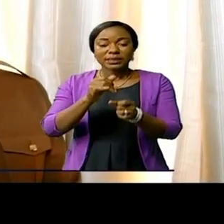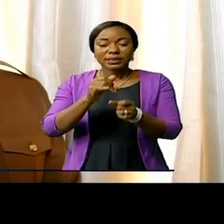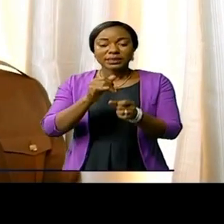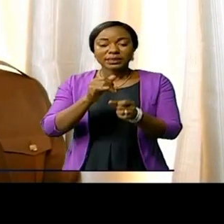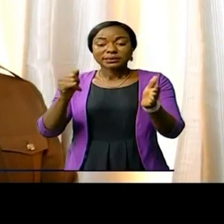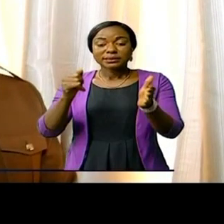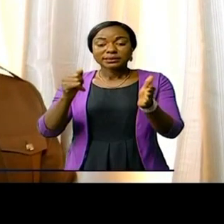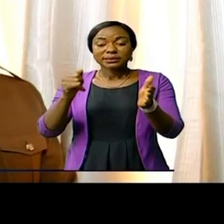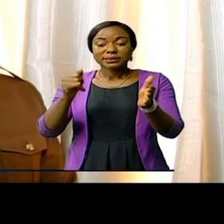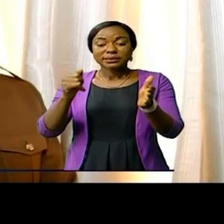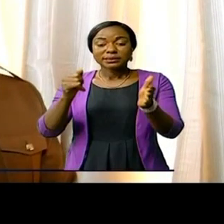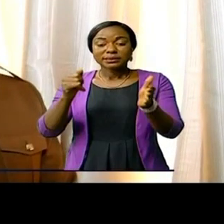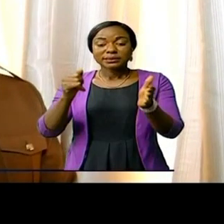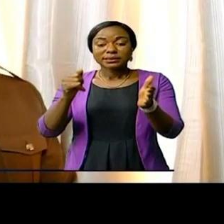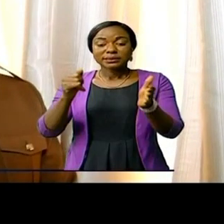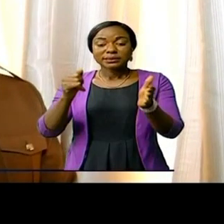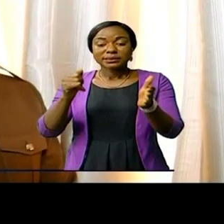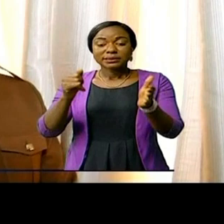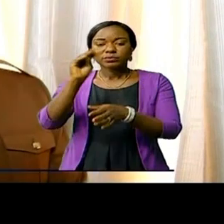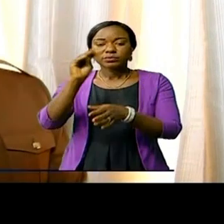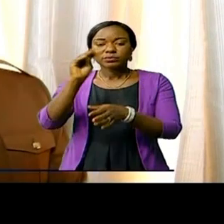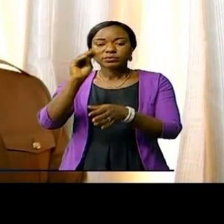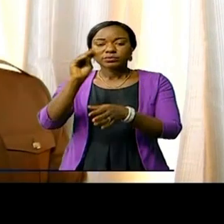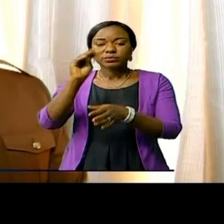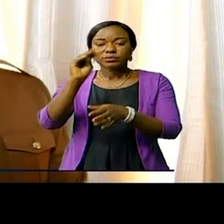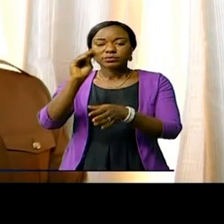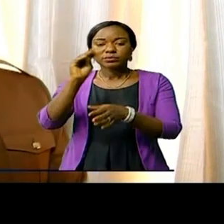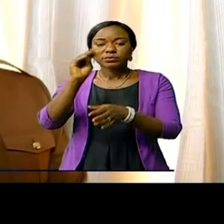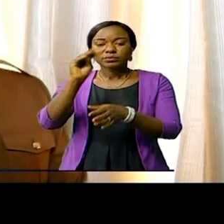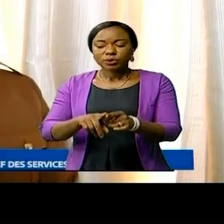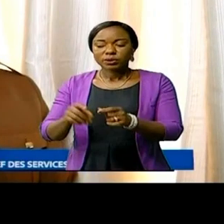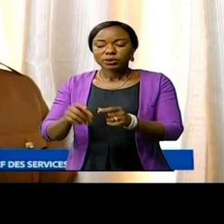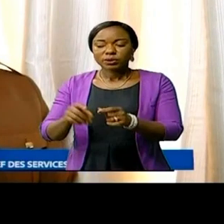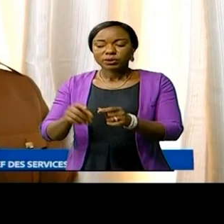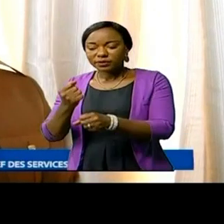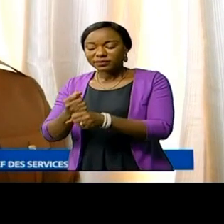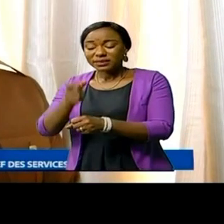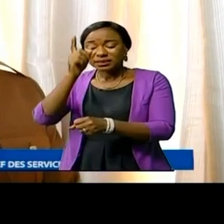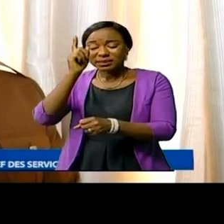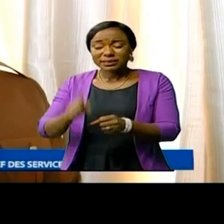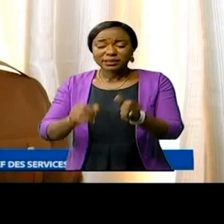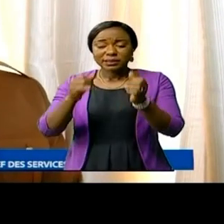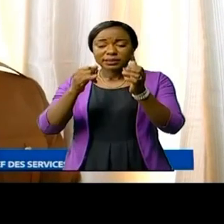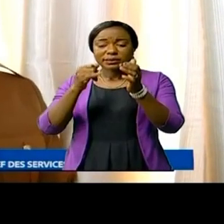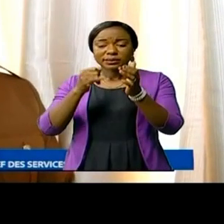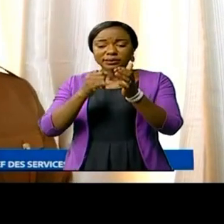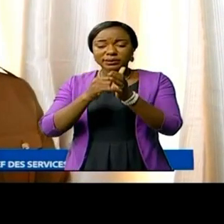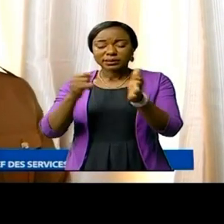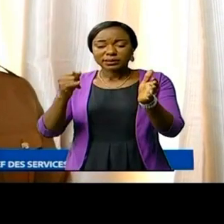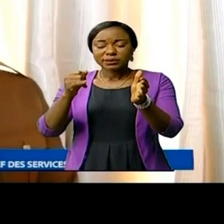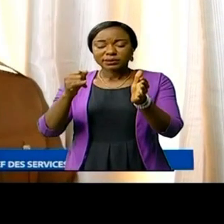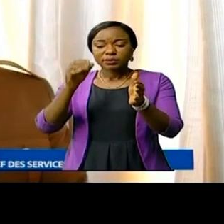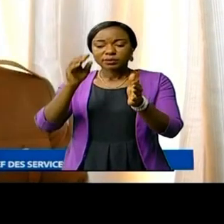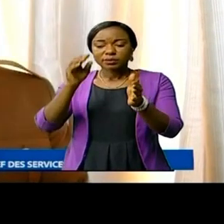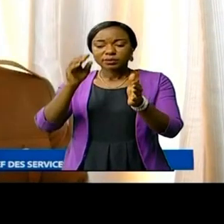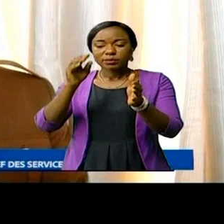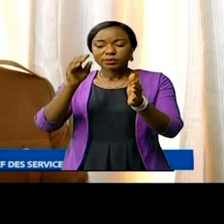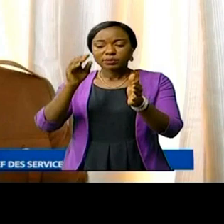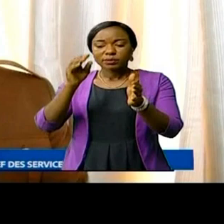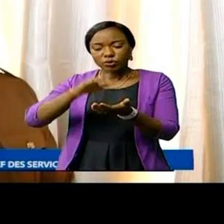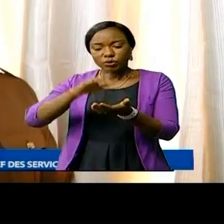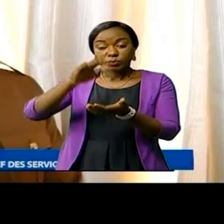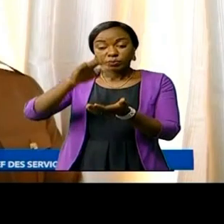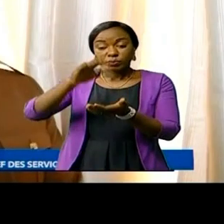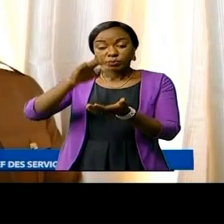par rapport aux assignations budgétaires et un taux de réalisation de 116% par rapport aux contrats de performance que